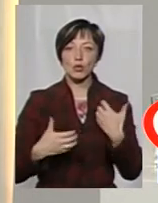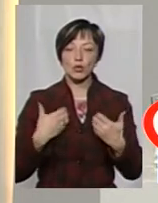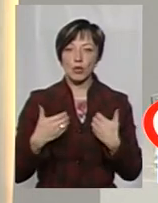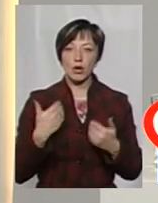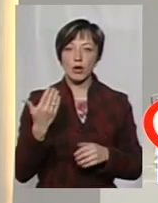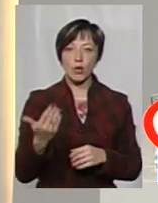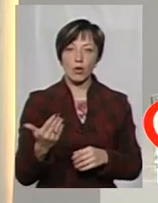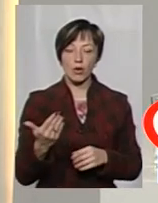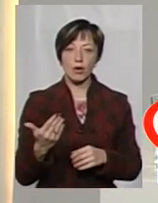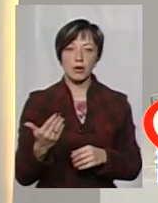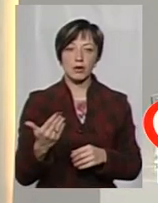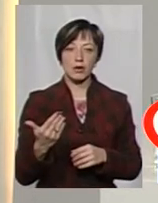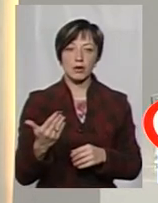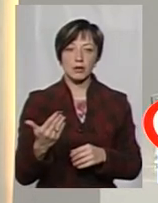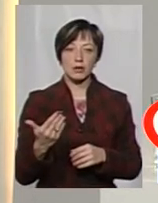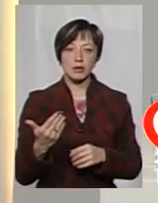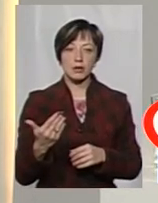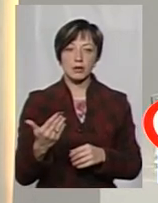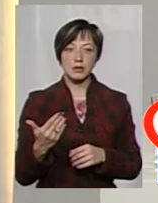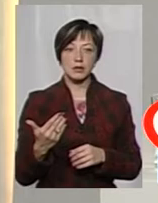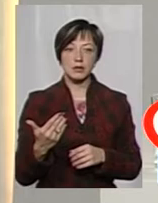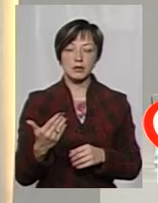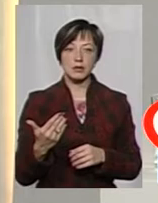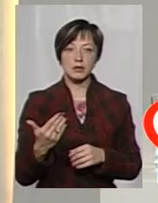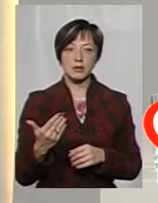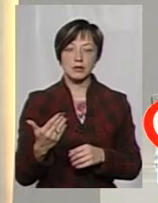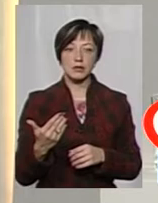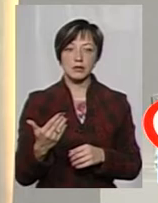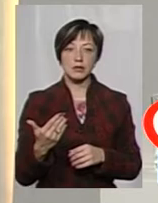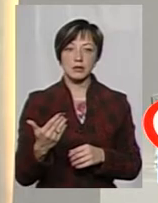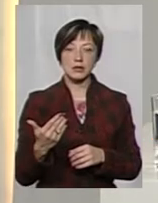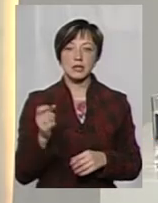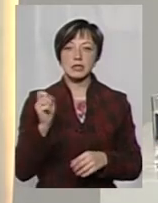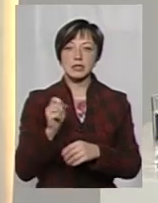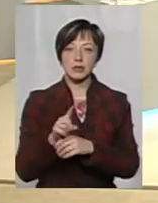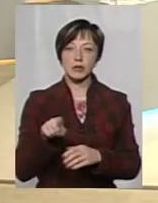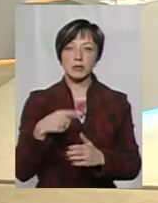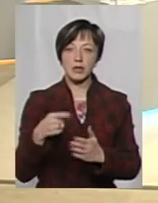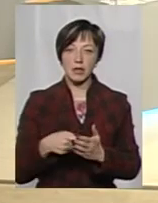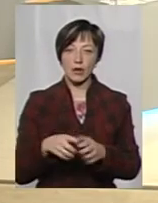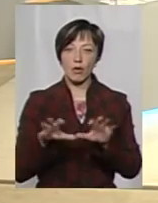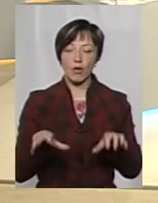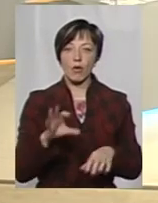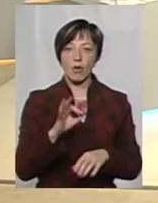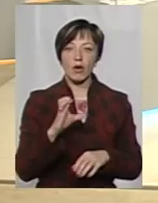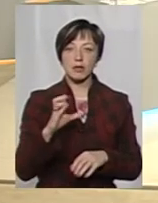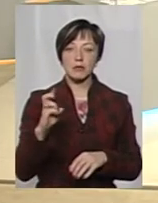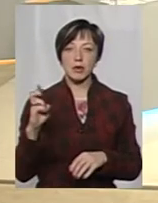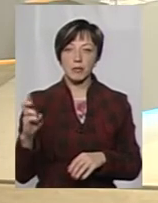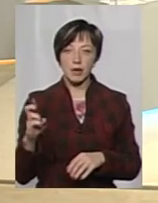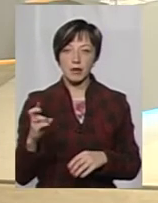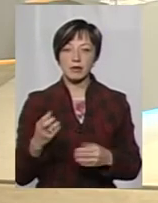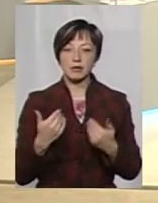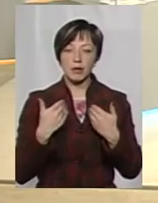його, його турбує, його запитують голови ОСББ, а він відповідно